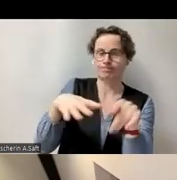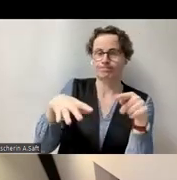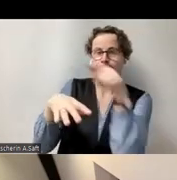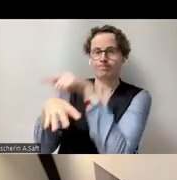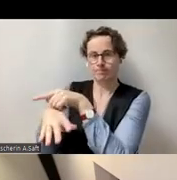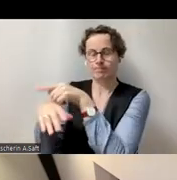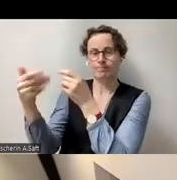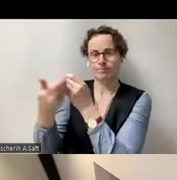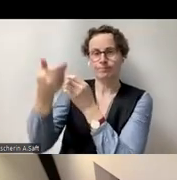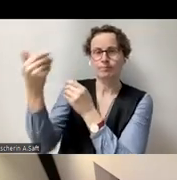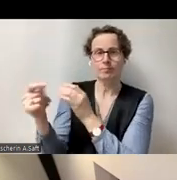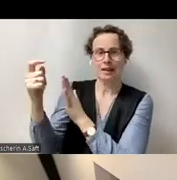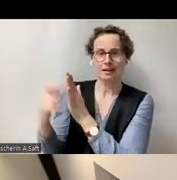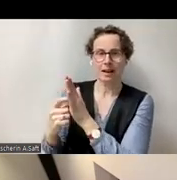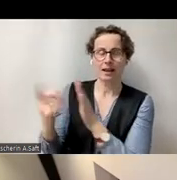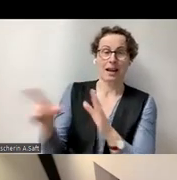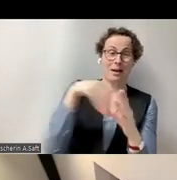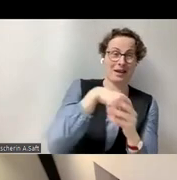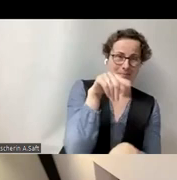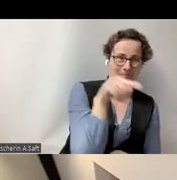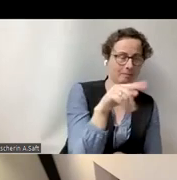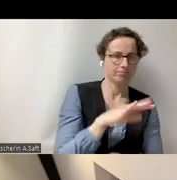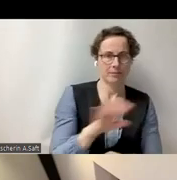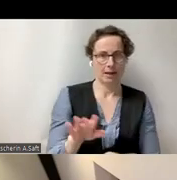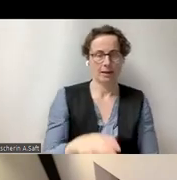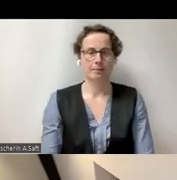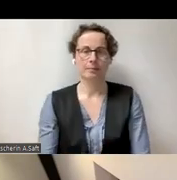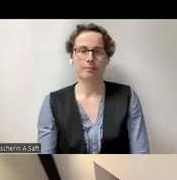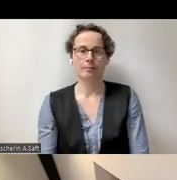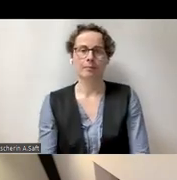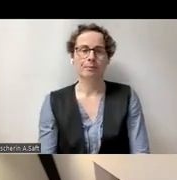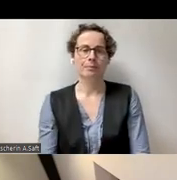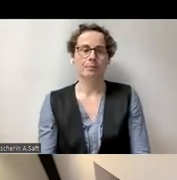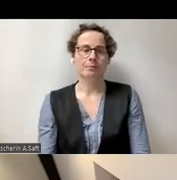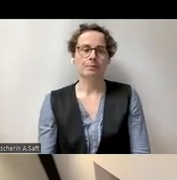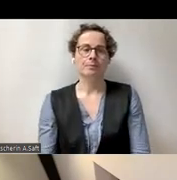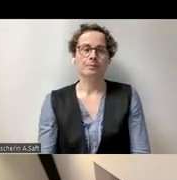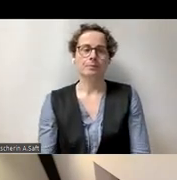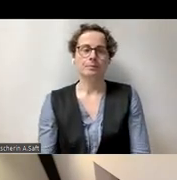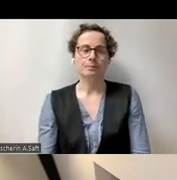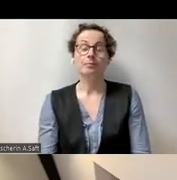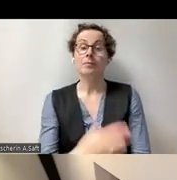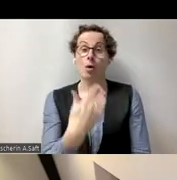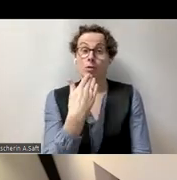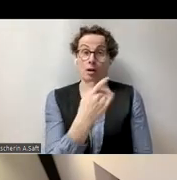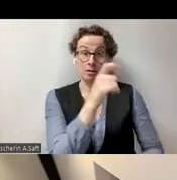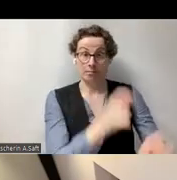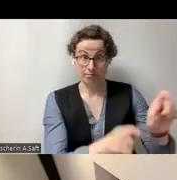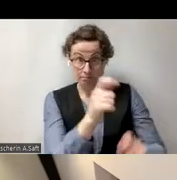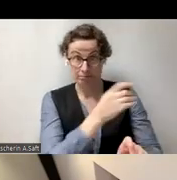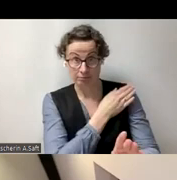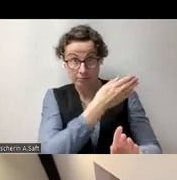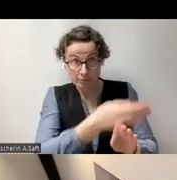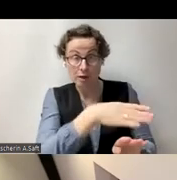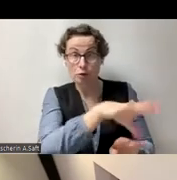beachten, die hier nicht Teil dieser Checkliste sind. Ich danke allen, die daran mitgearbeitet haben in der Checkliste.